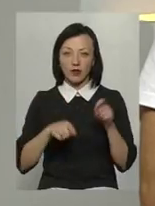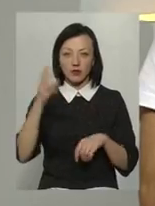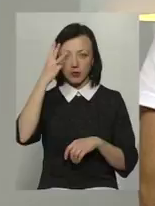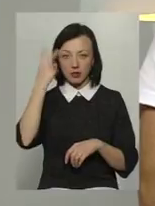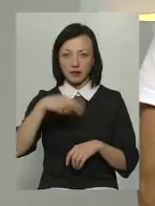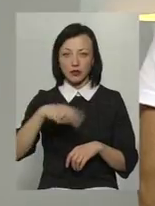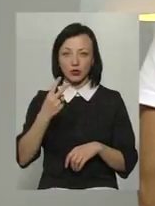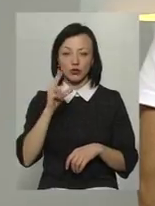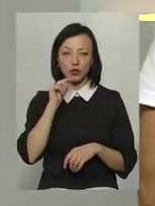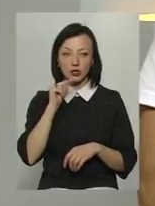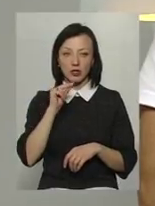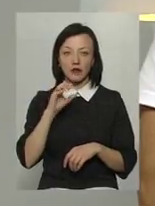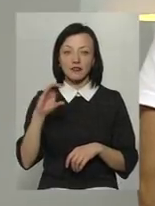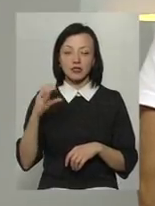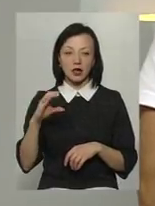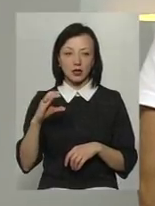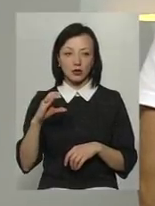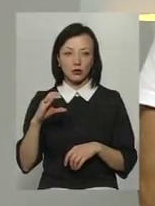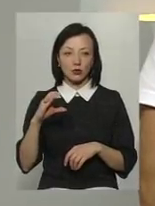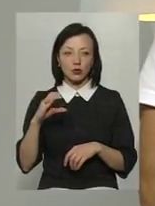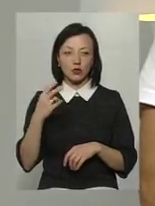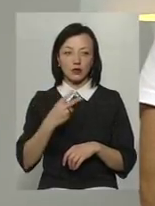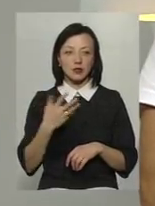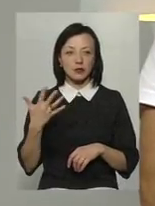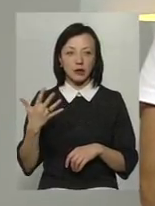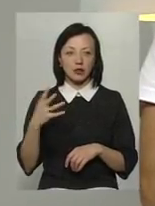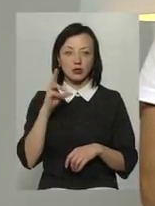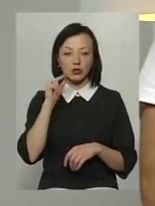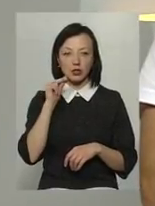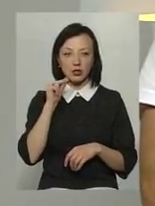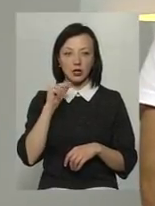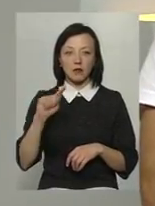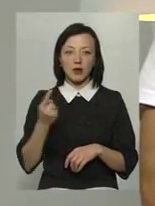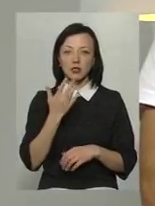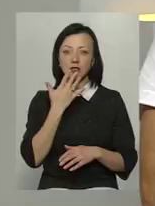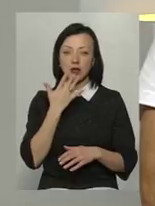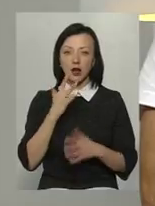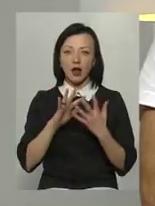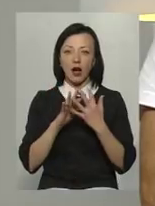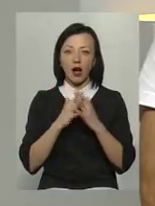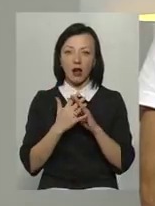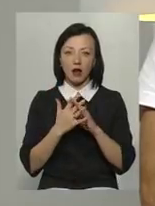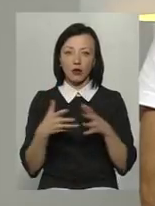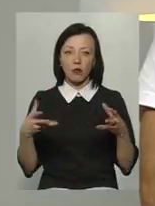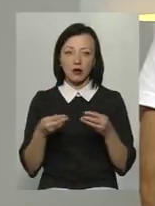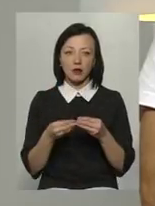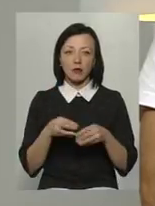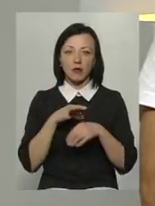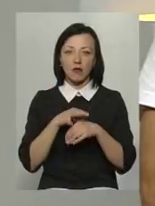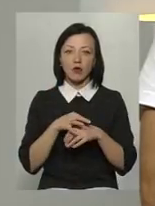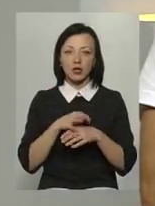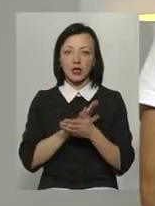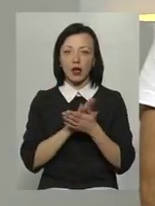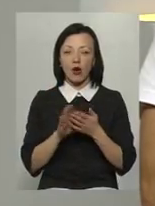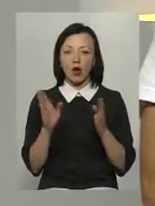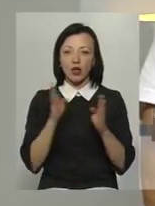-го числа. В середу 25-го числа перший національний аграрний кооператив проводить органічне навчання